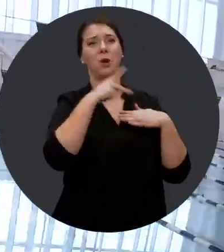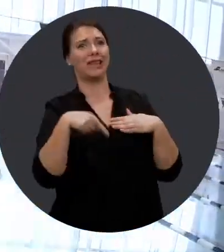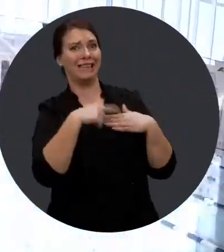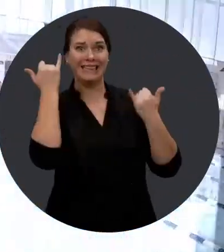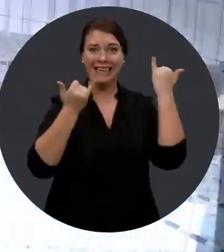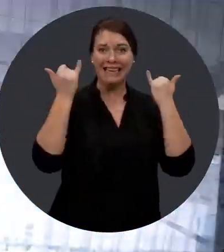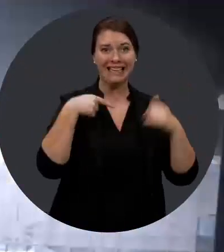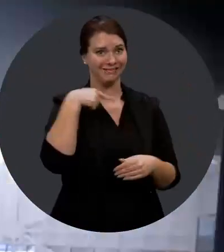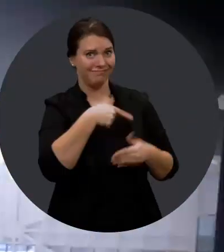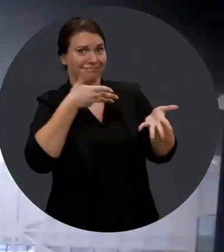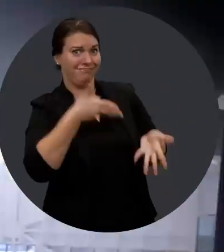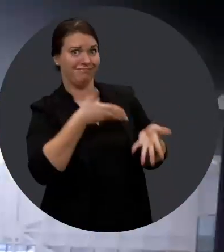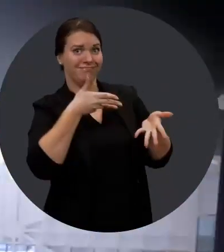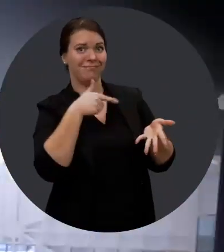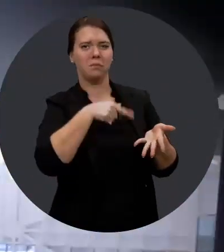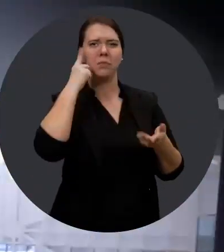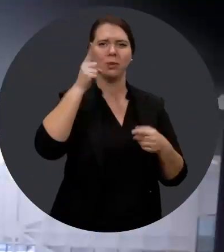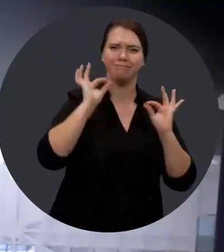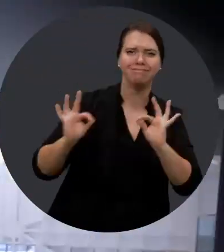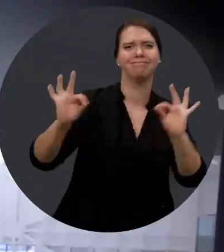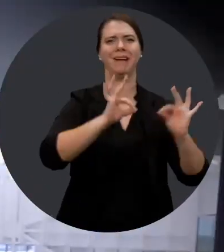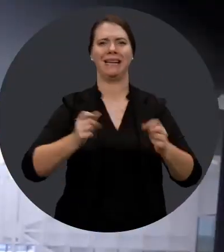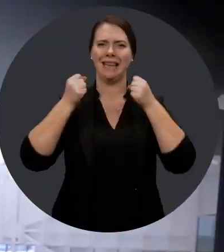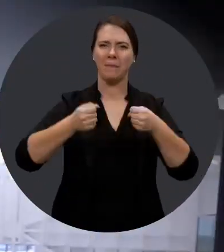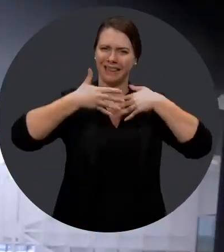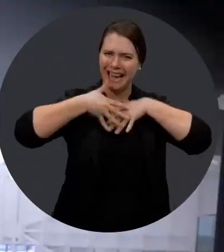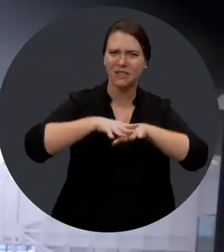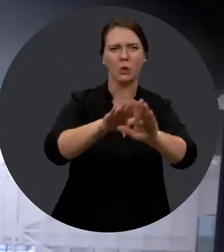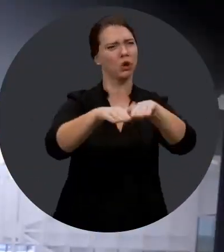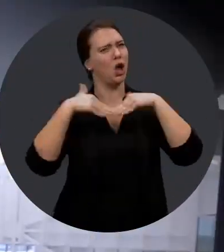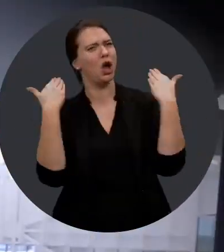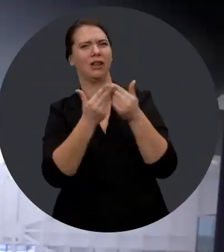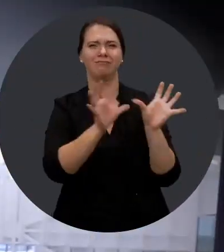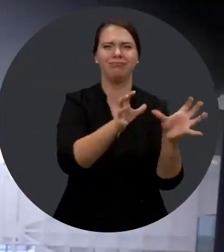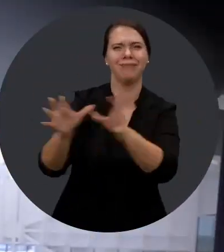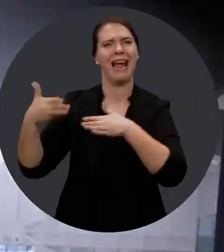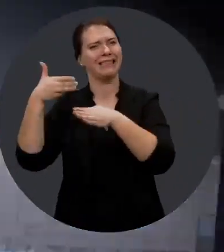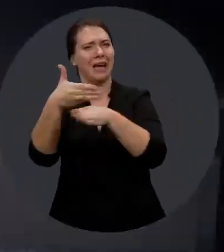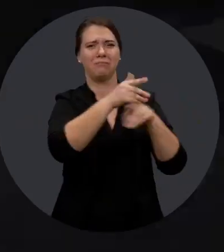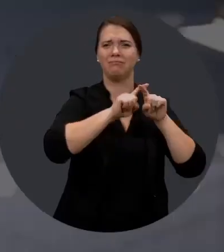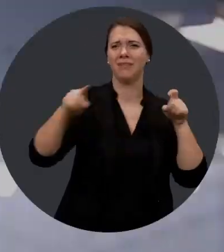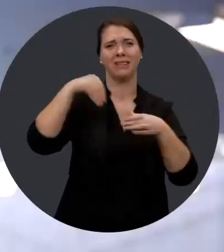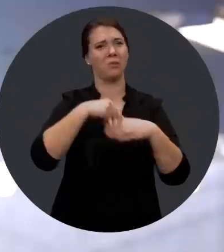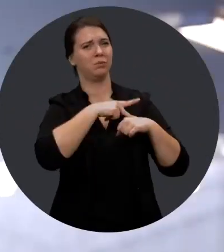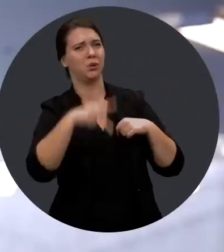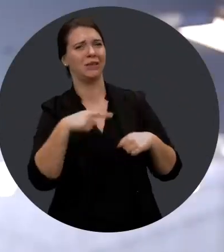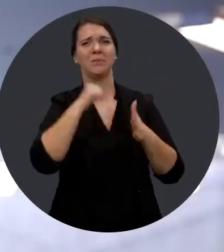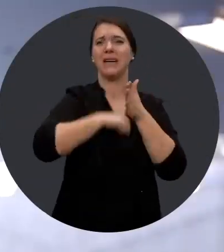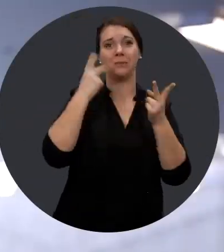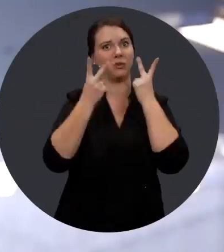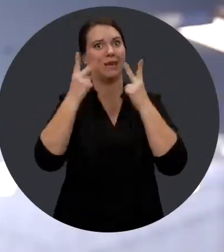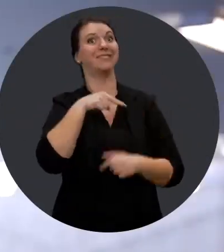Dès le départ, la Ville nous a consultés dans l'idéation du projet pour s'assurer de pouvoir intégrer toutes les notions d'accessibilité dans le